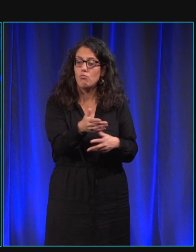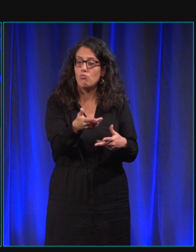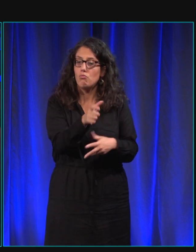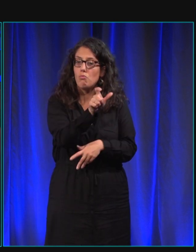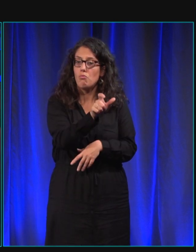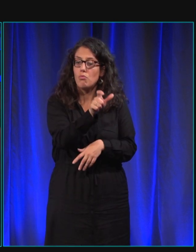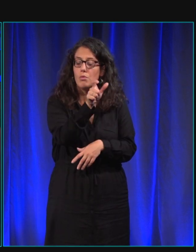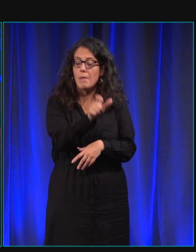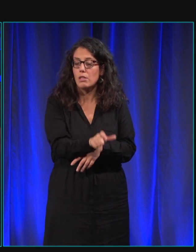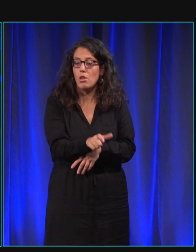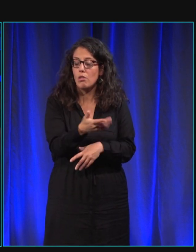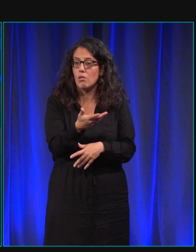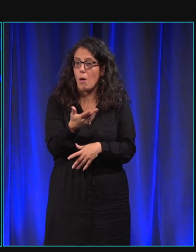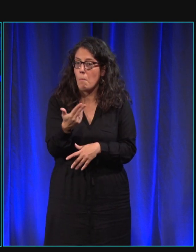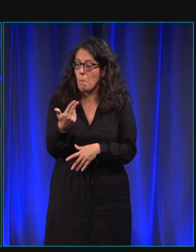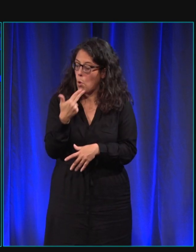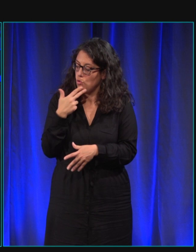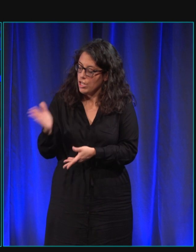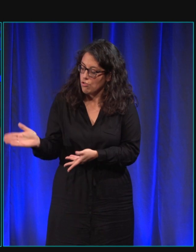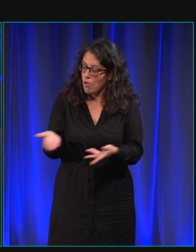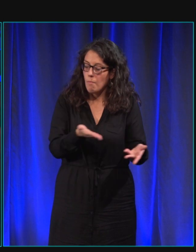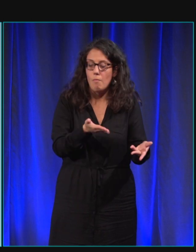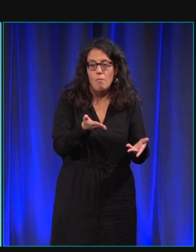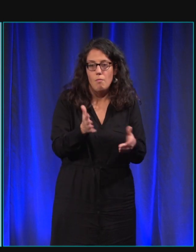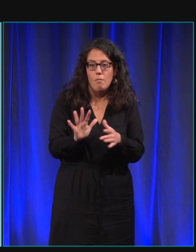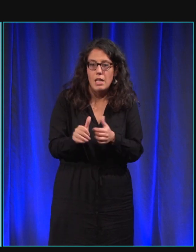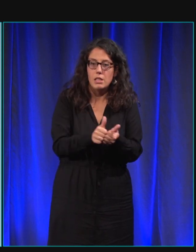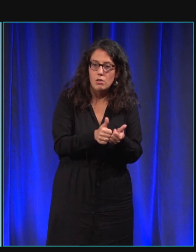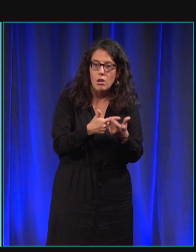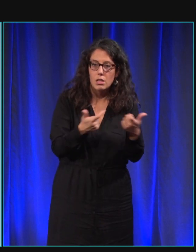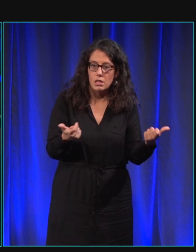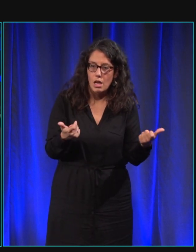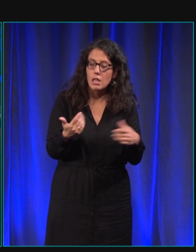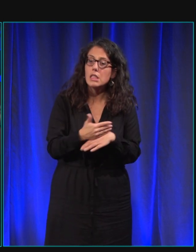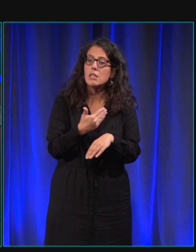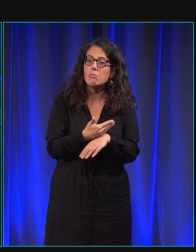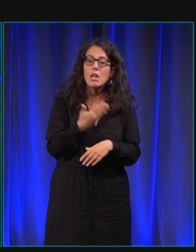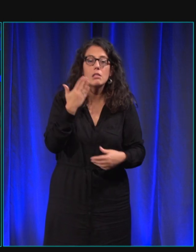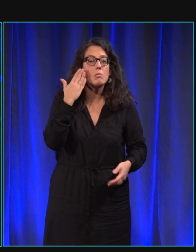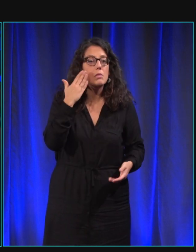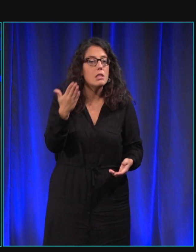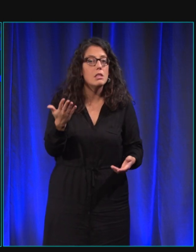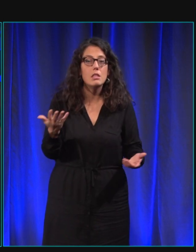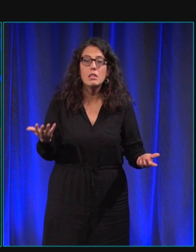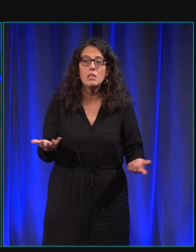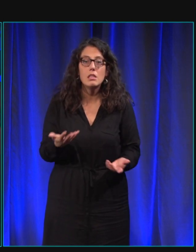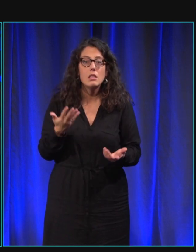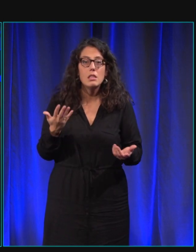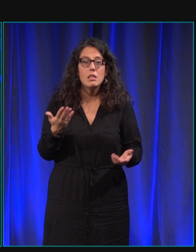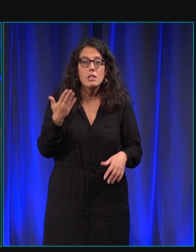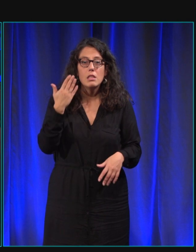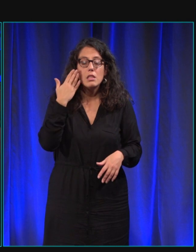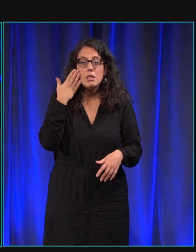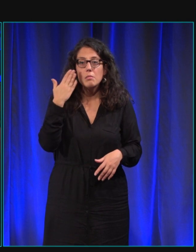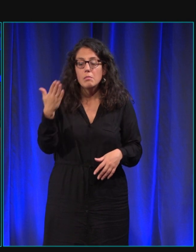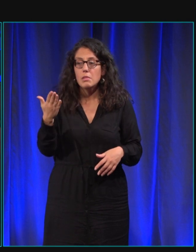'assistant compagnon tout ce que vous voulez et s'il n'a pas la possibilité par ses gènes